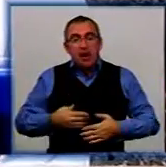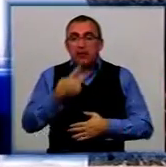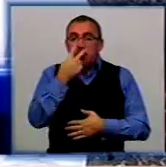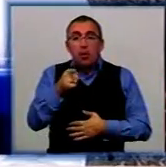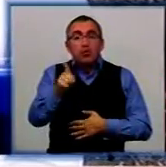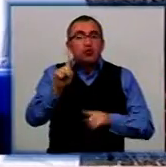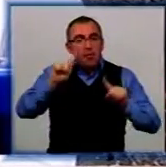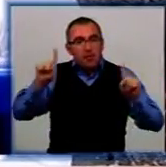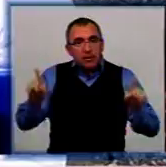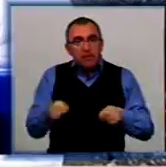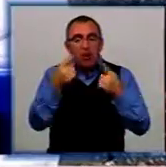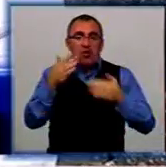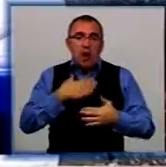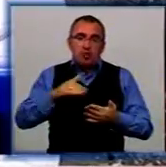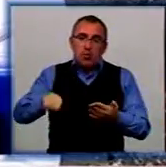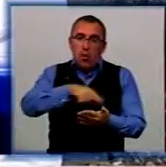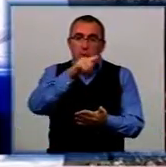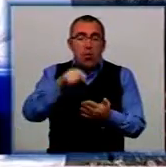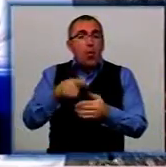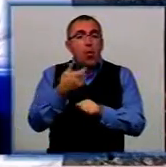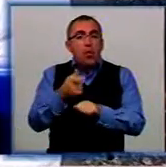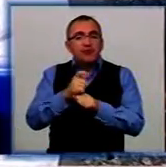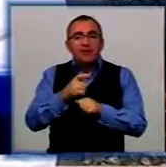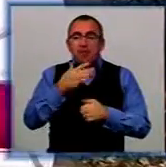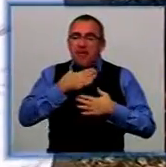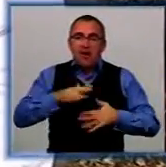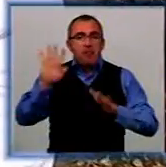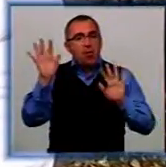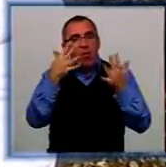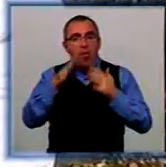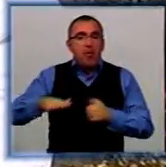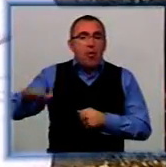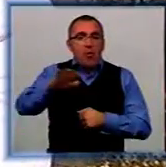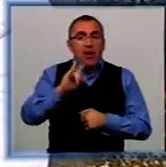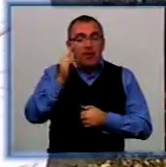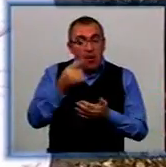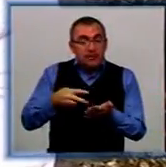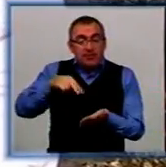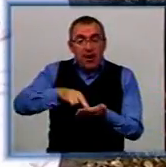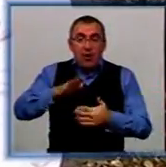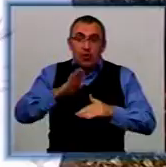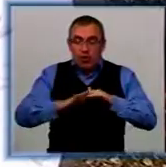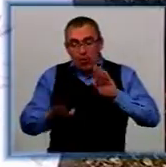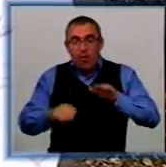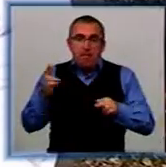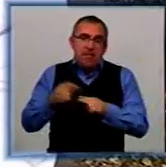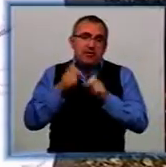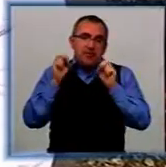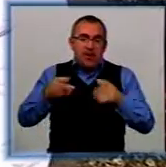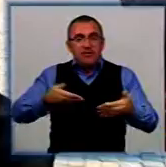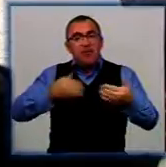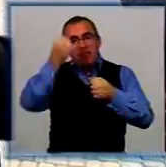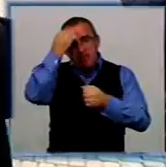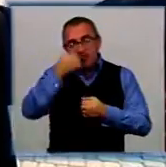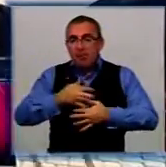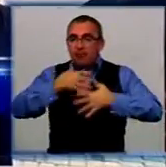те, як преображається наш місто, дуже приємно прогулюватися по площади. Ребенок встанет на ножки, буде хоч безпасно ходити. Спасибо большое.